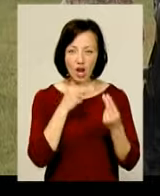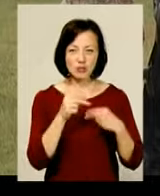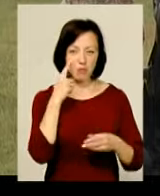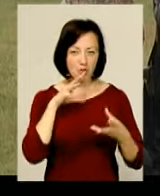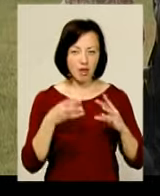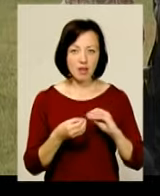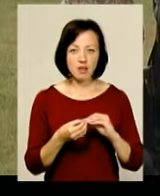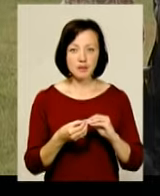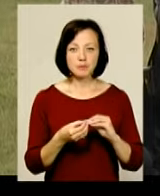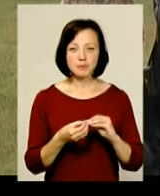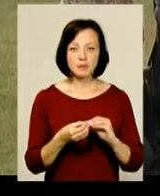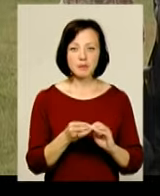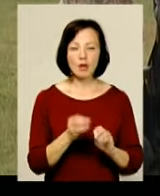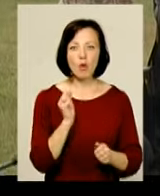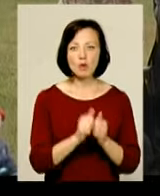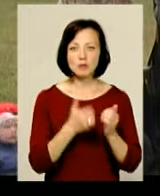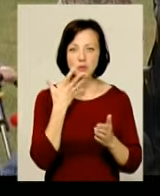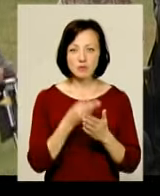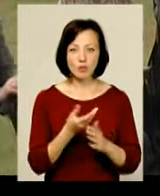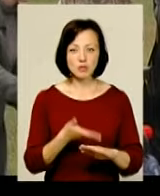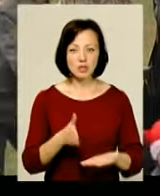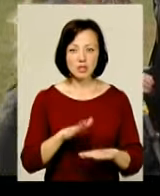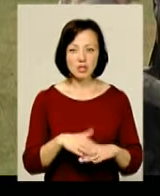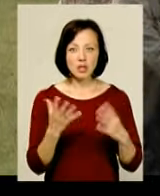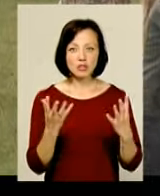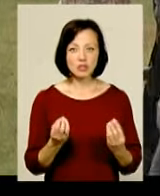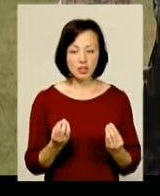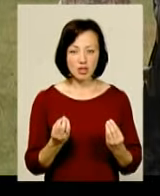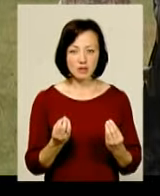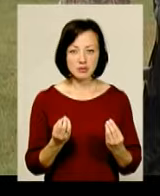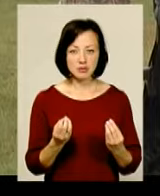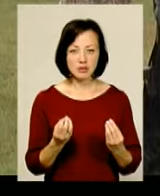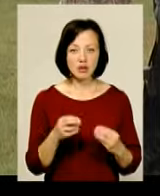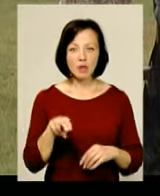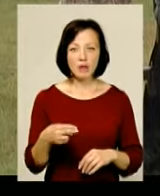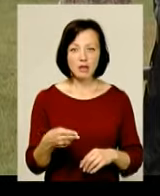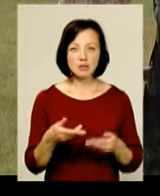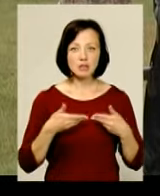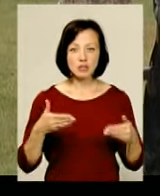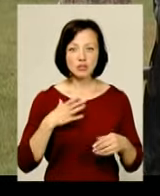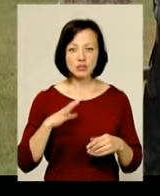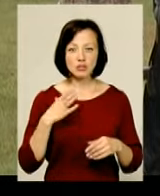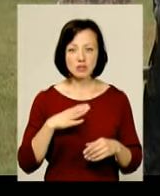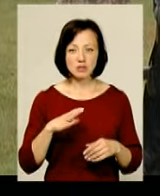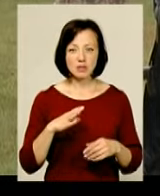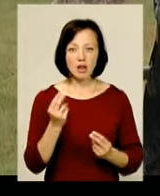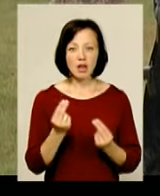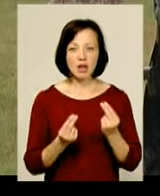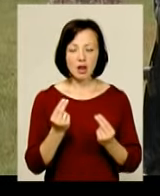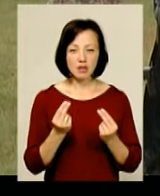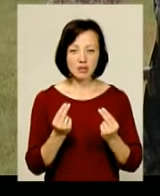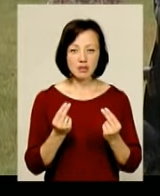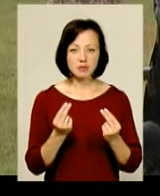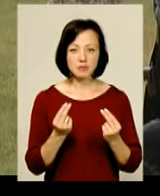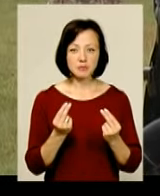складна, кожен по-своєму складна. Ще в п'ятницю у нас очікує теренова гра, ця гра,